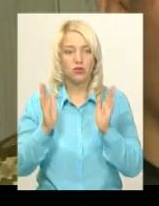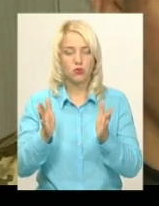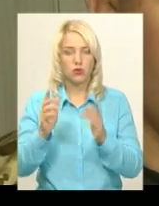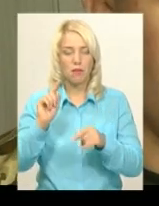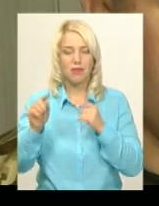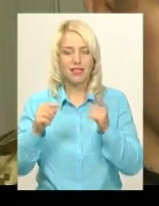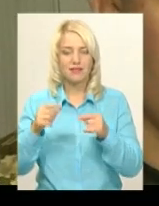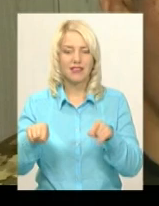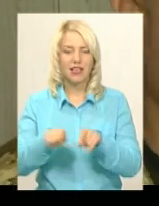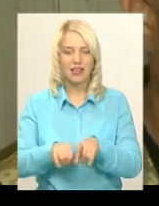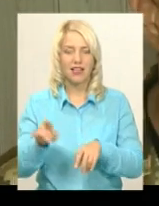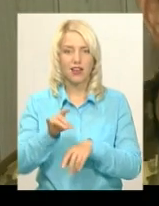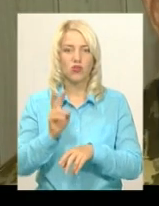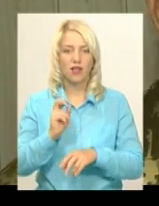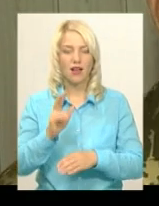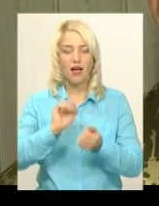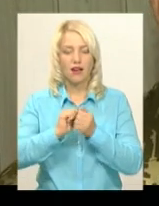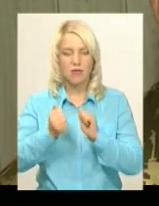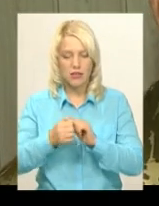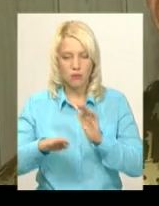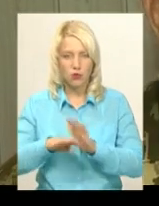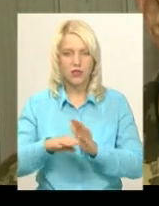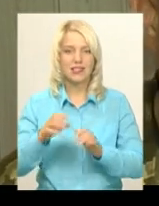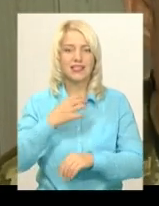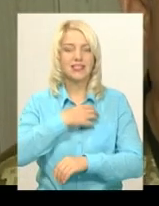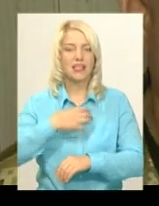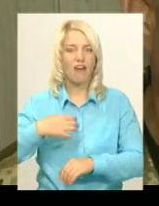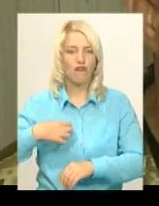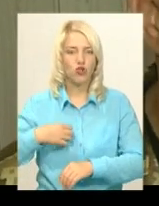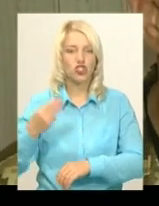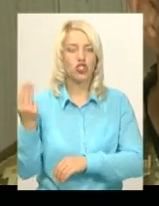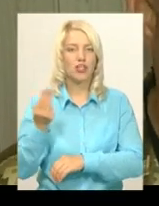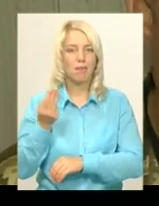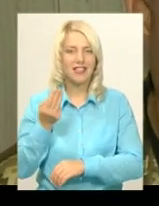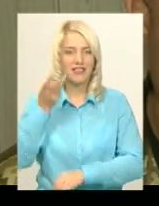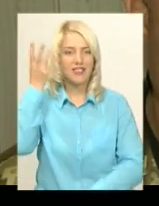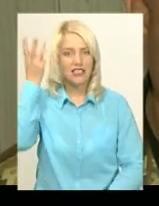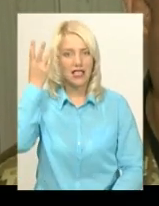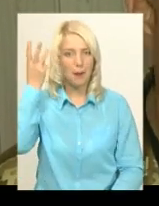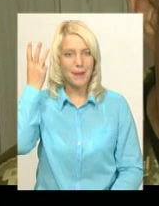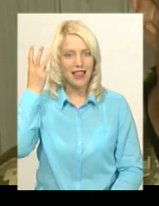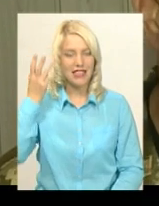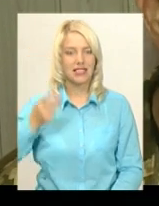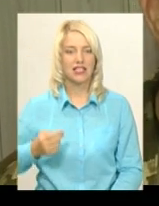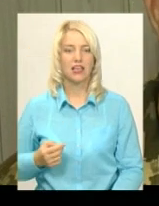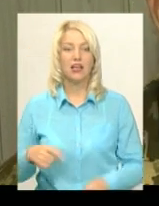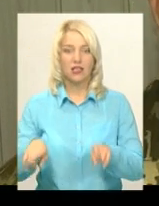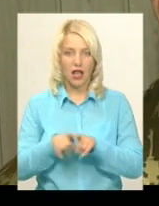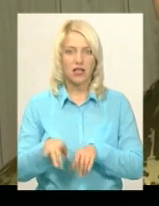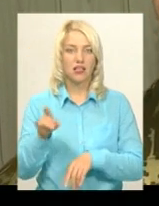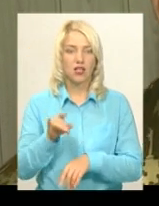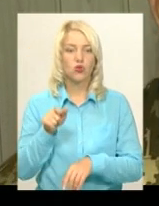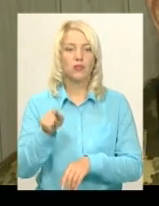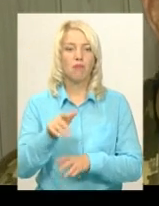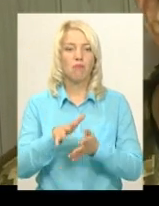районах, які в нас великі райони, це Кам'янець-Подільський, Славутський, Шепітівський, Хмельницький міський військовий комісарет. Ось такі райони, там